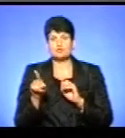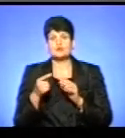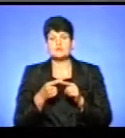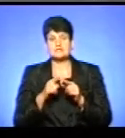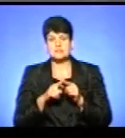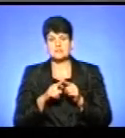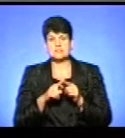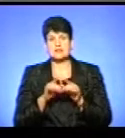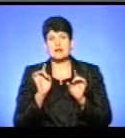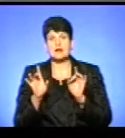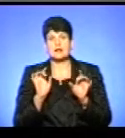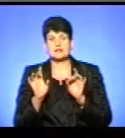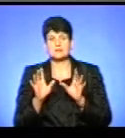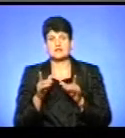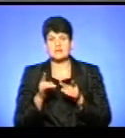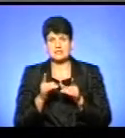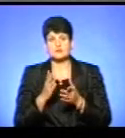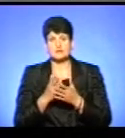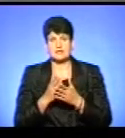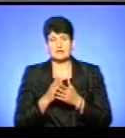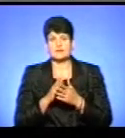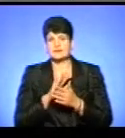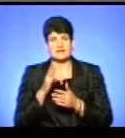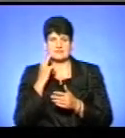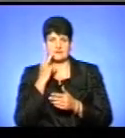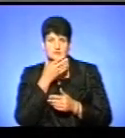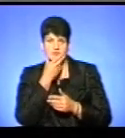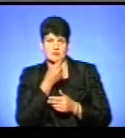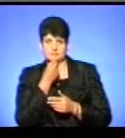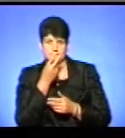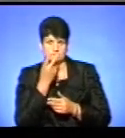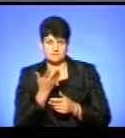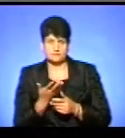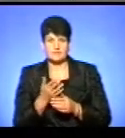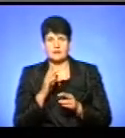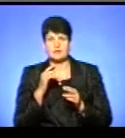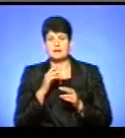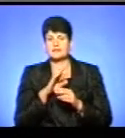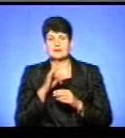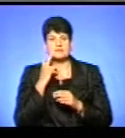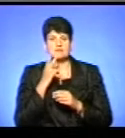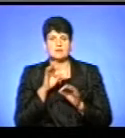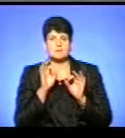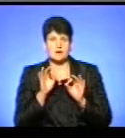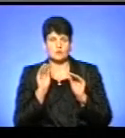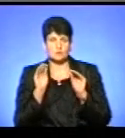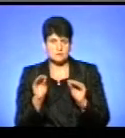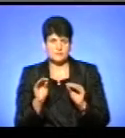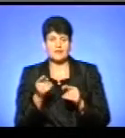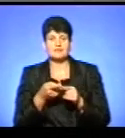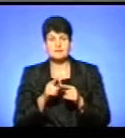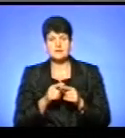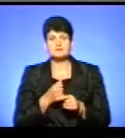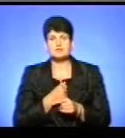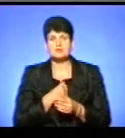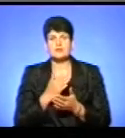конструкції рекламні, які розташовані, не дійсно, вони є не завжди естетичними, не завжди правильно встановлені. Але, на жаль, це є